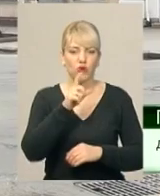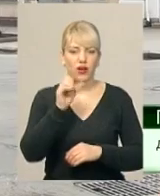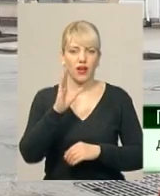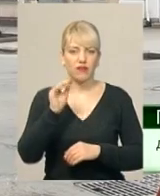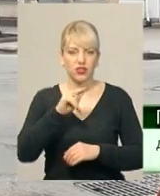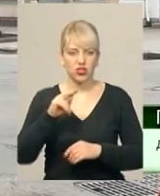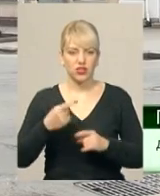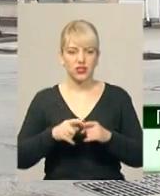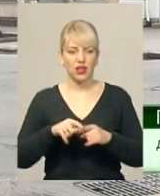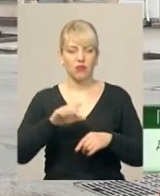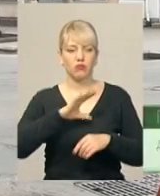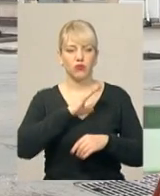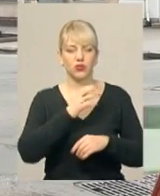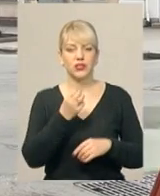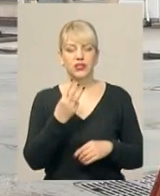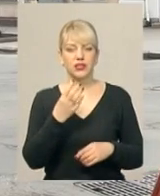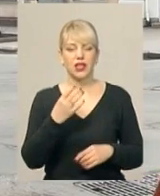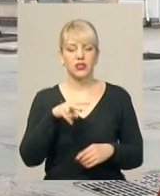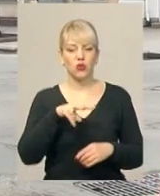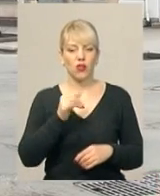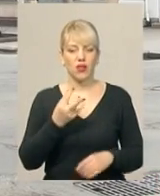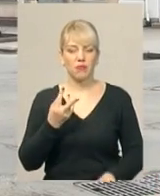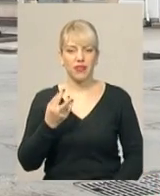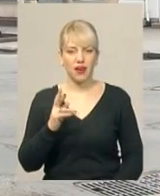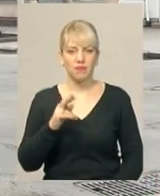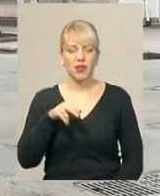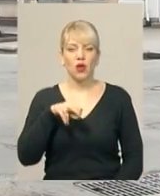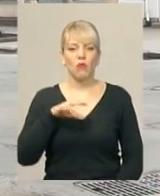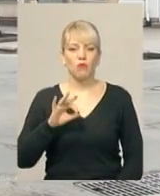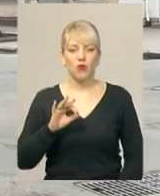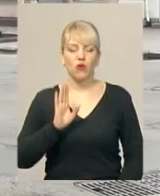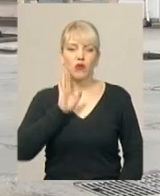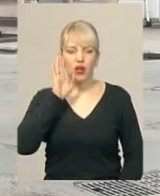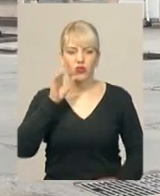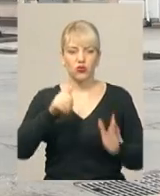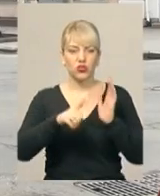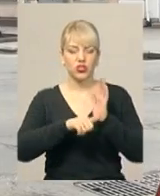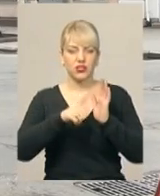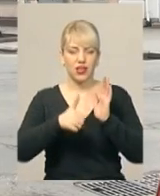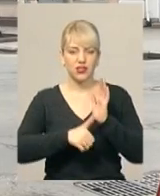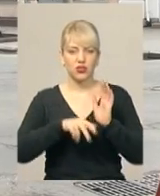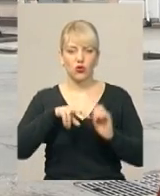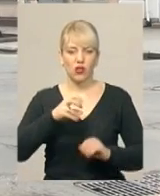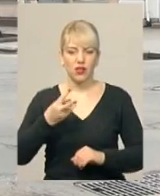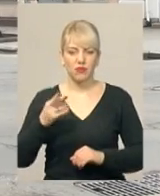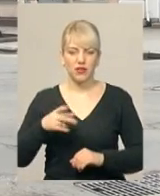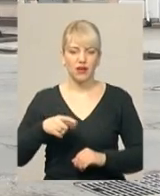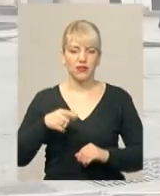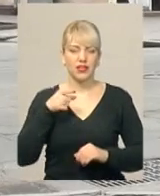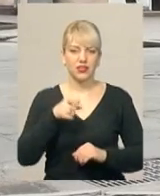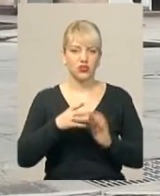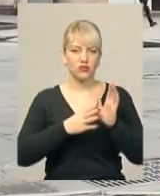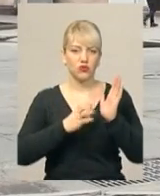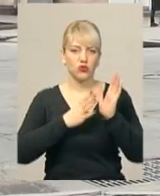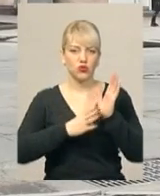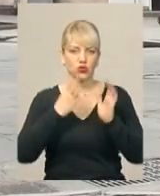з 13 липня по ранок 16 липня 1941 року.